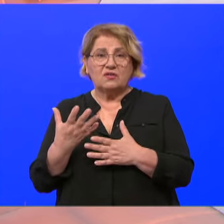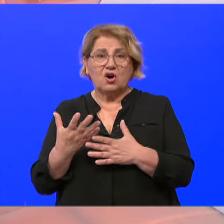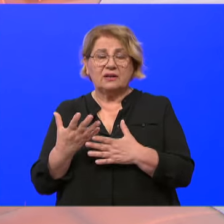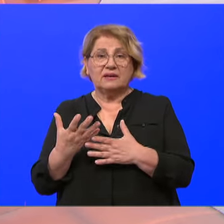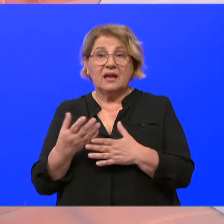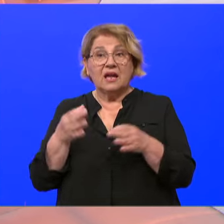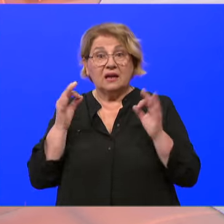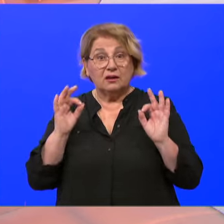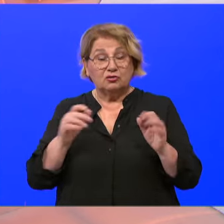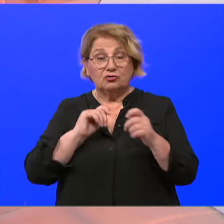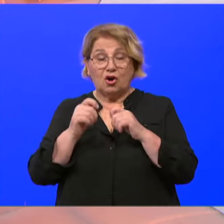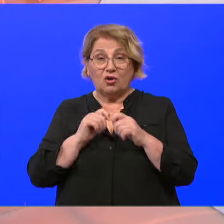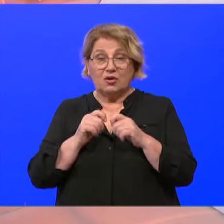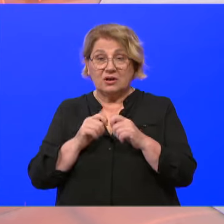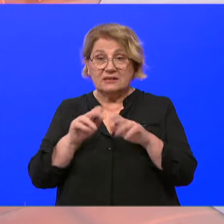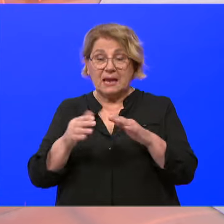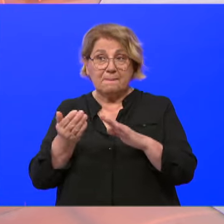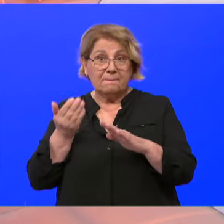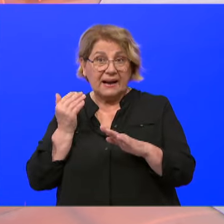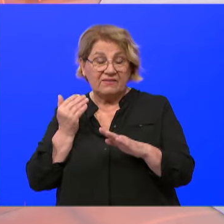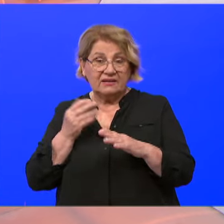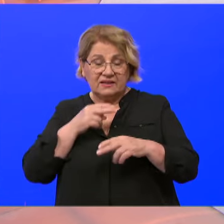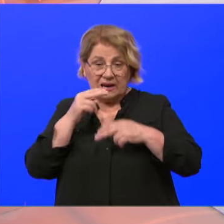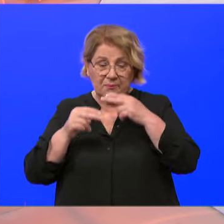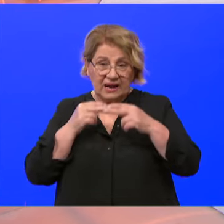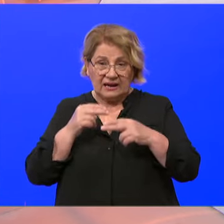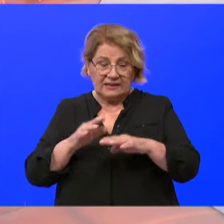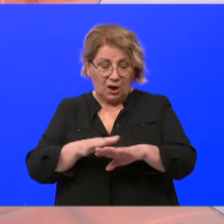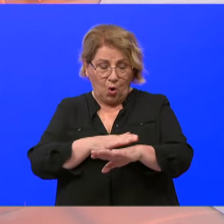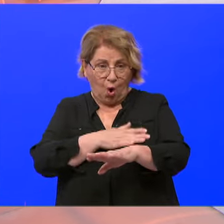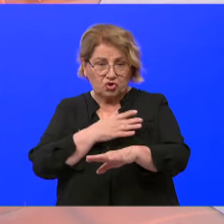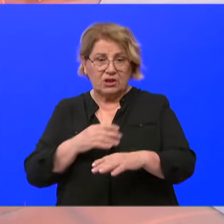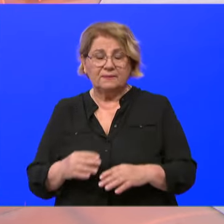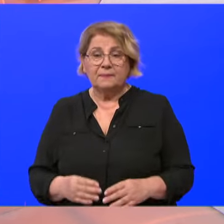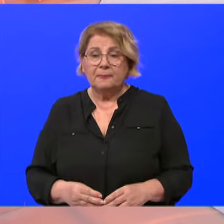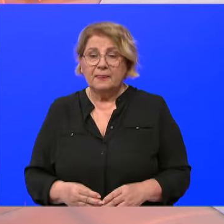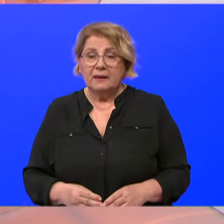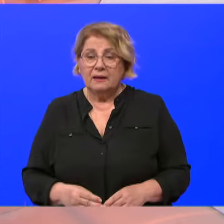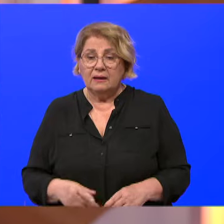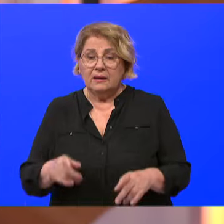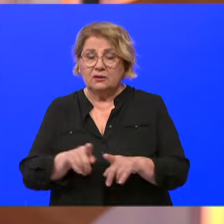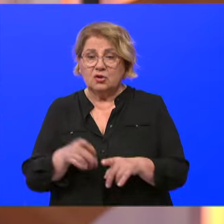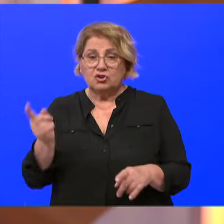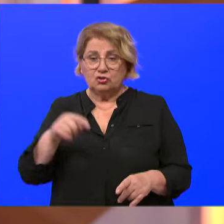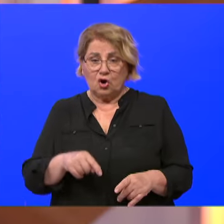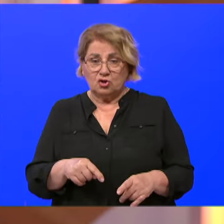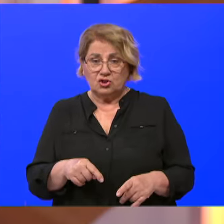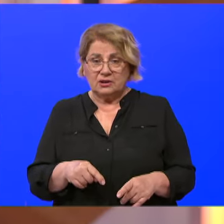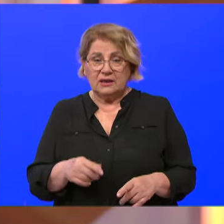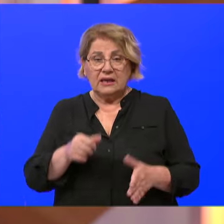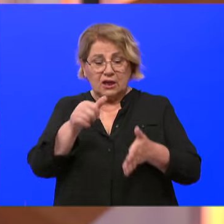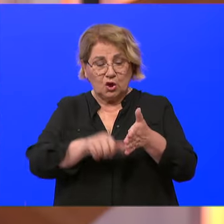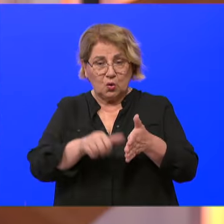ako ostvarimo jedan dogovor, za preventivne preglede kože. I s tim da će doći i